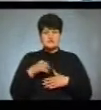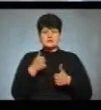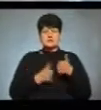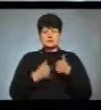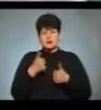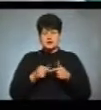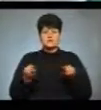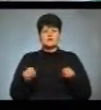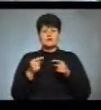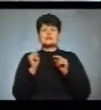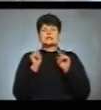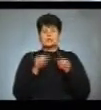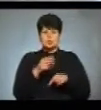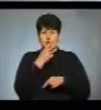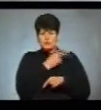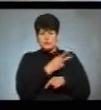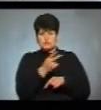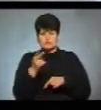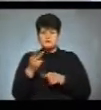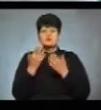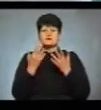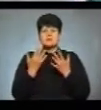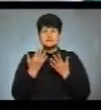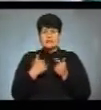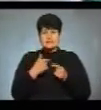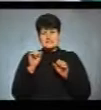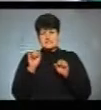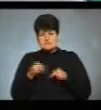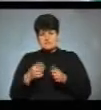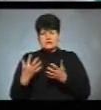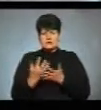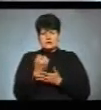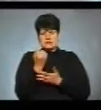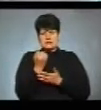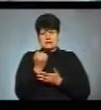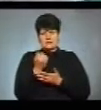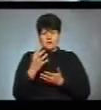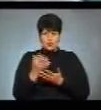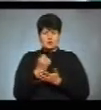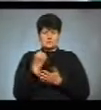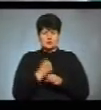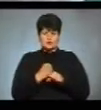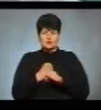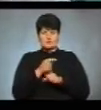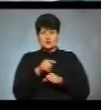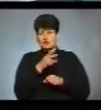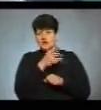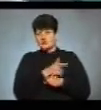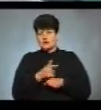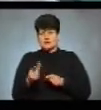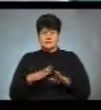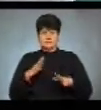вони створені для того, щоб подивитися, наскільки ти зміг досягти, який ти успіх зробив за той час, який